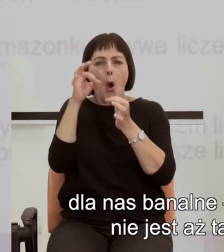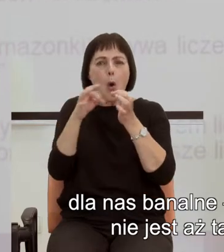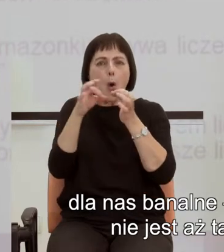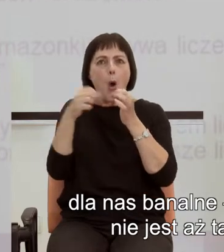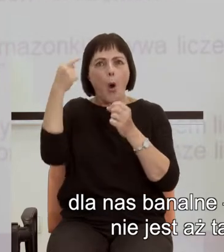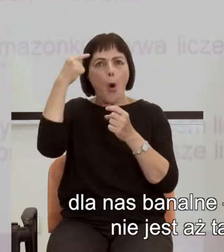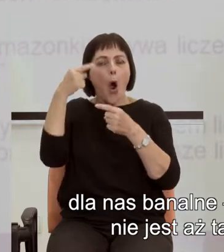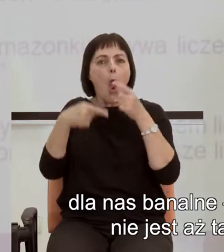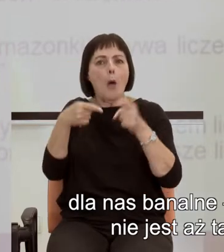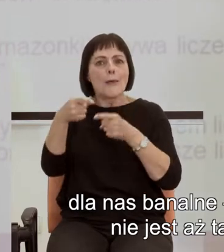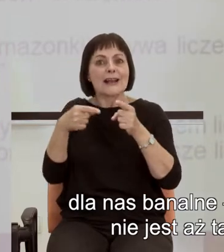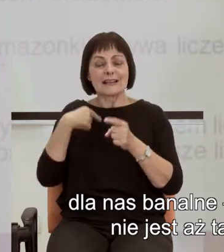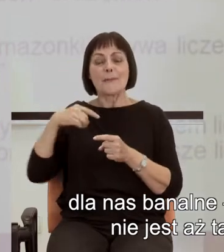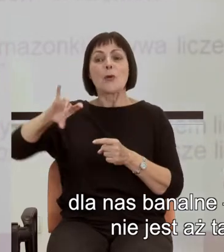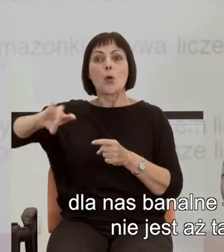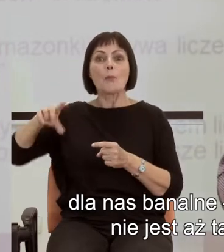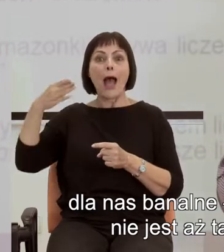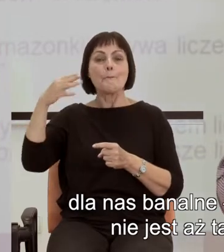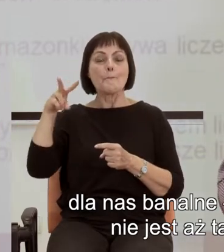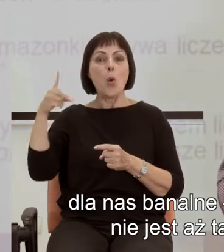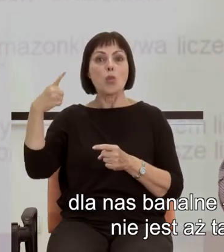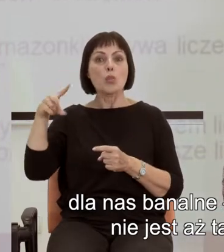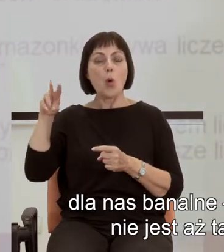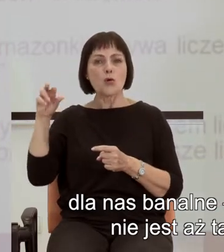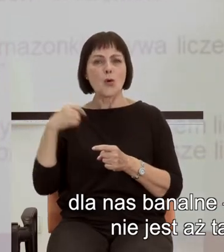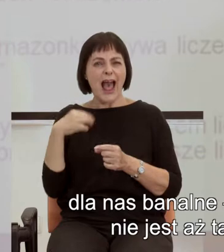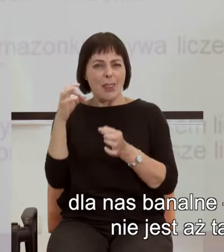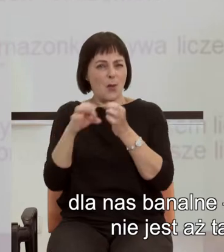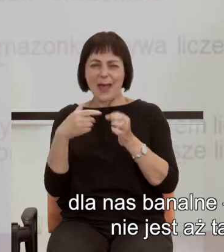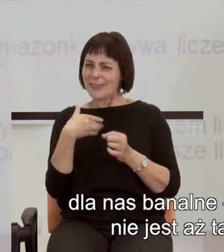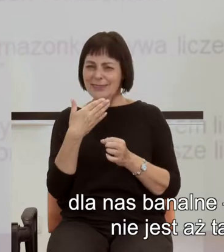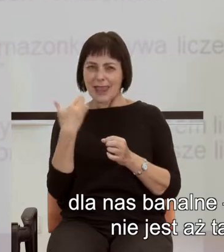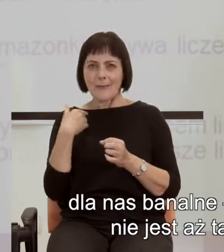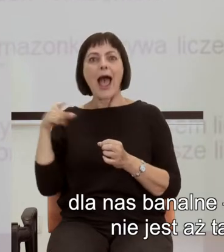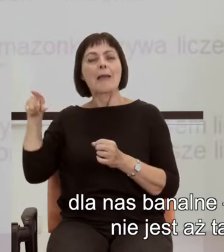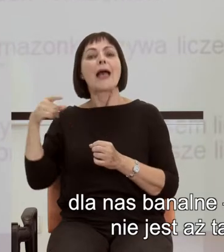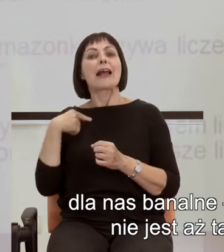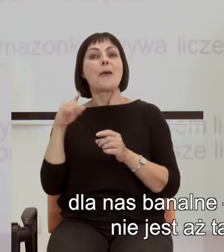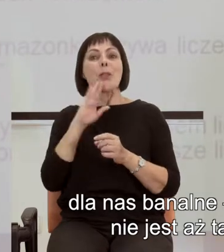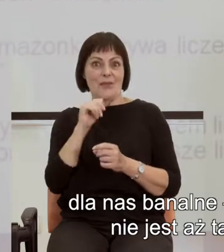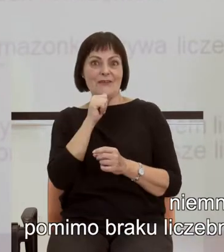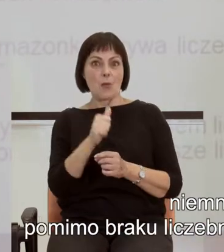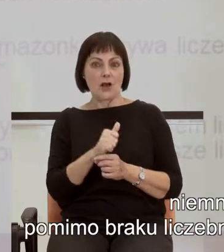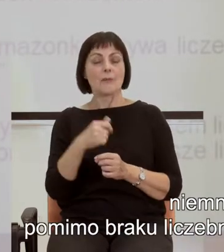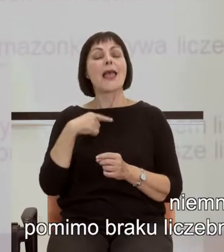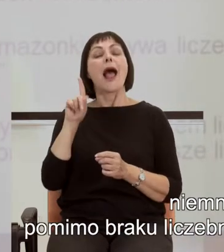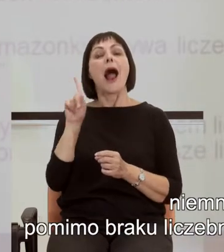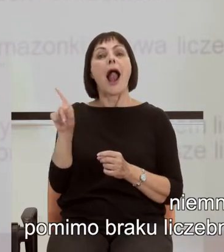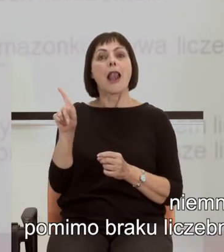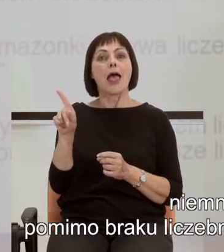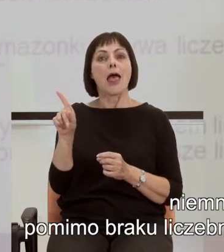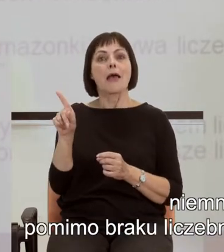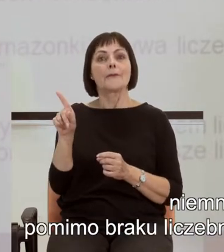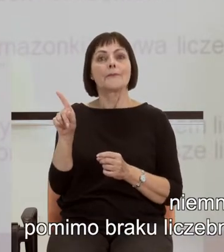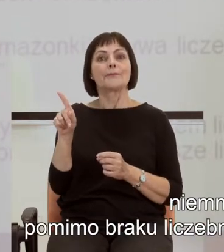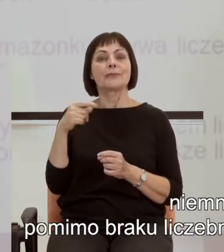operacji w przypadku munduruku nie jest aż tak wysoka, jak w przypadku kultury zachodniej. Niemniej jednak